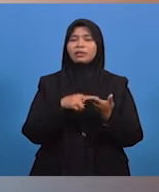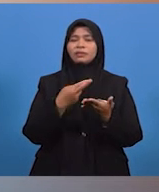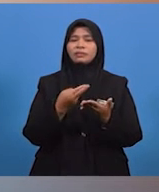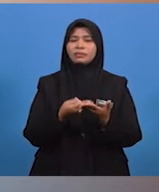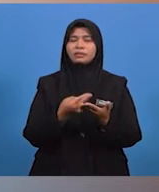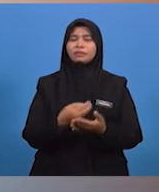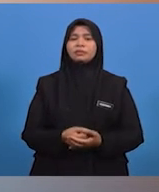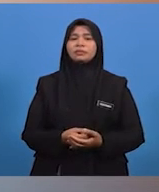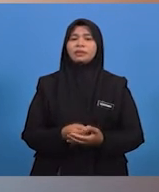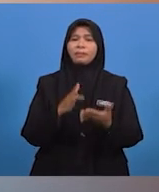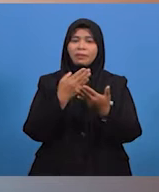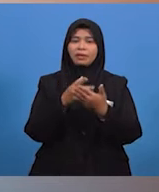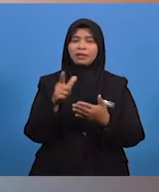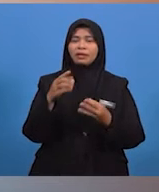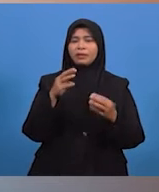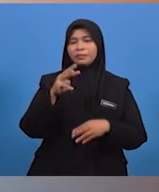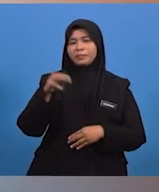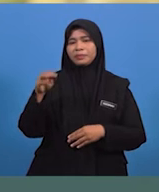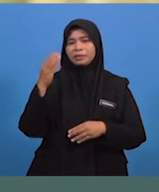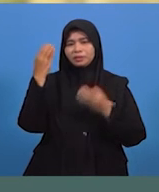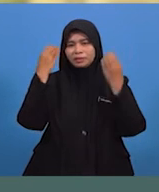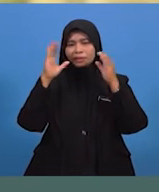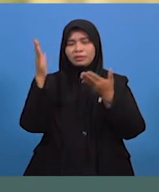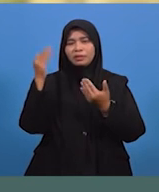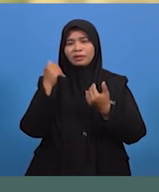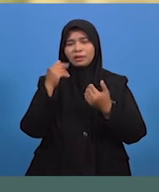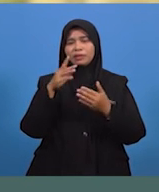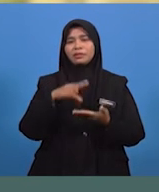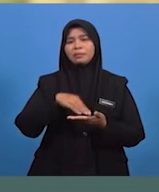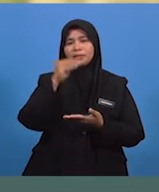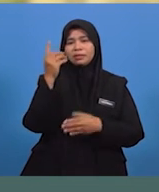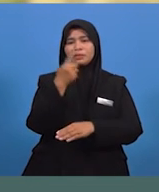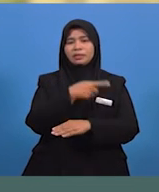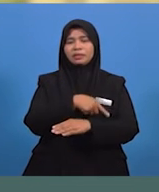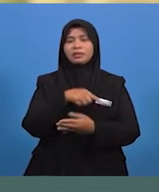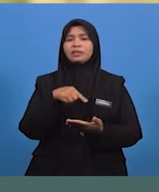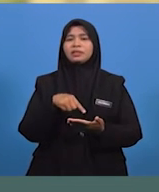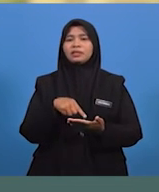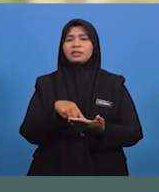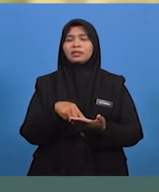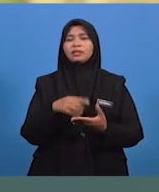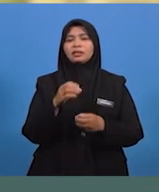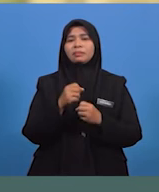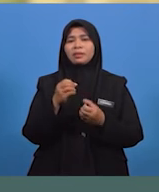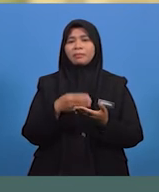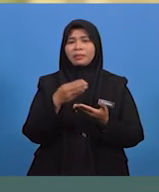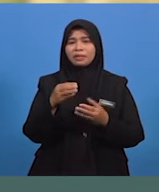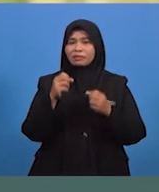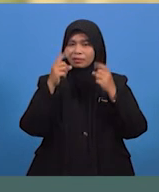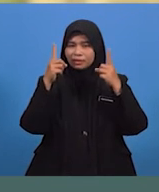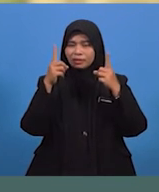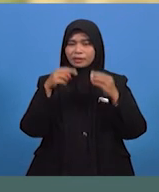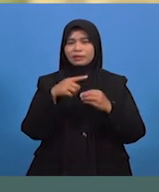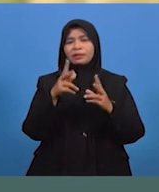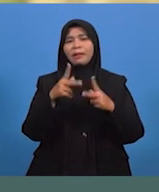Baiklah murid-murid, cikgu harap pelajaran hari ini bukan saja memberi ilmu tetapi juga kesedaran tentang